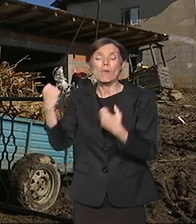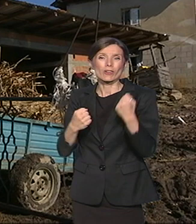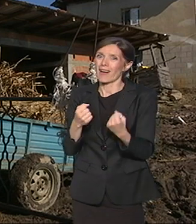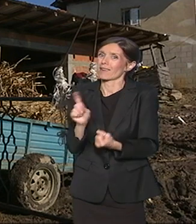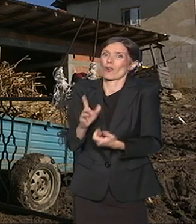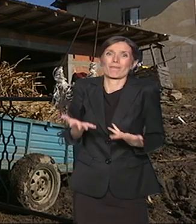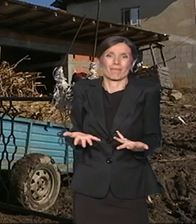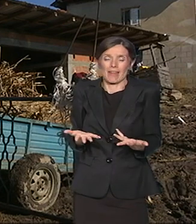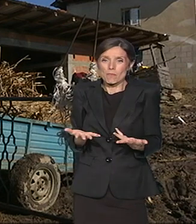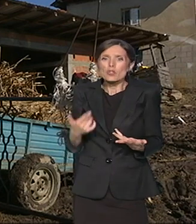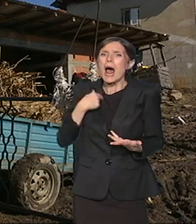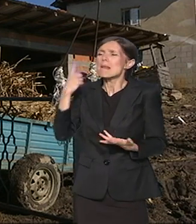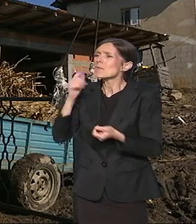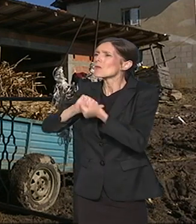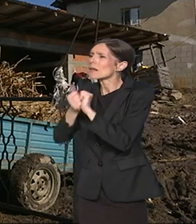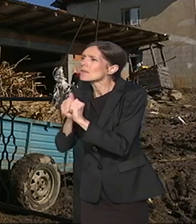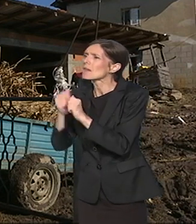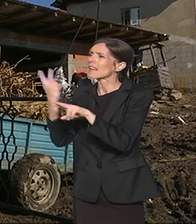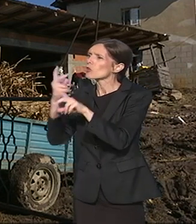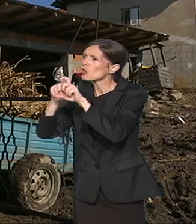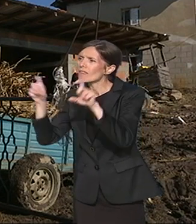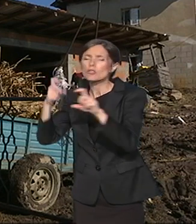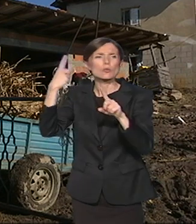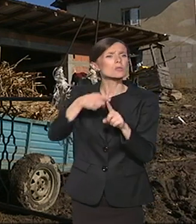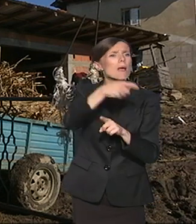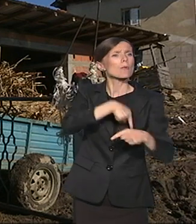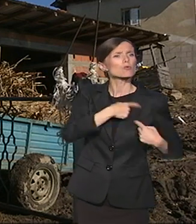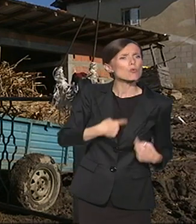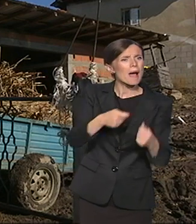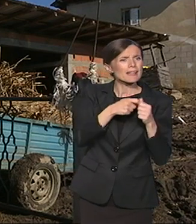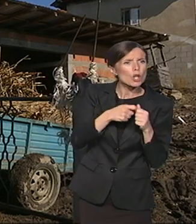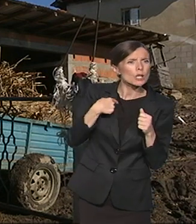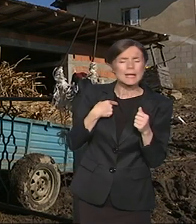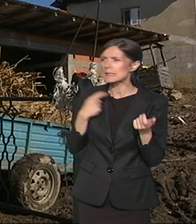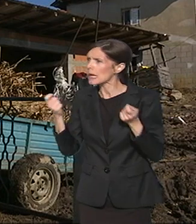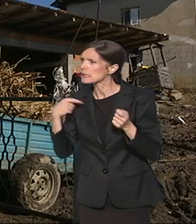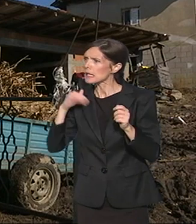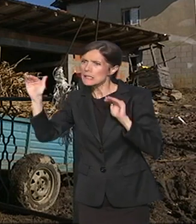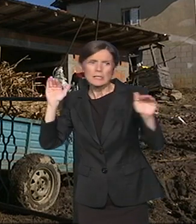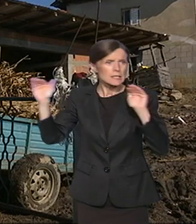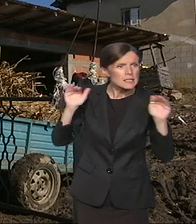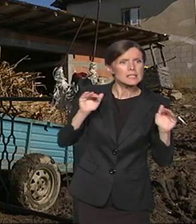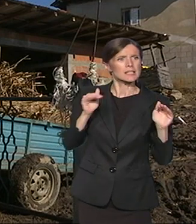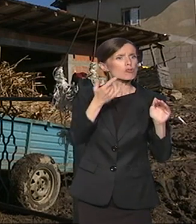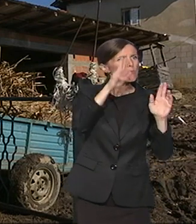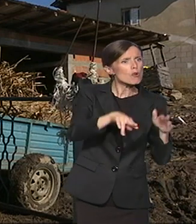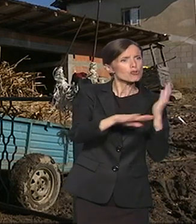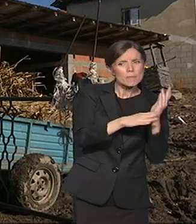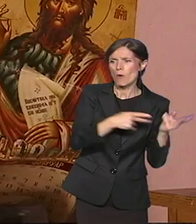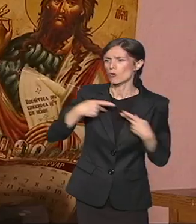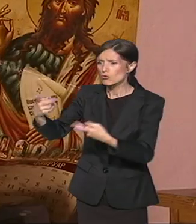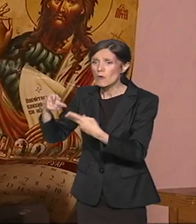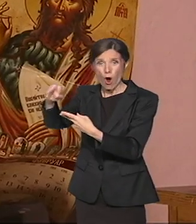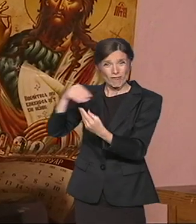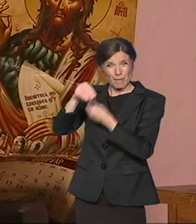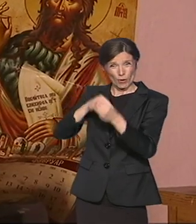institucijama i drugim humanitarnim organizacijama koordiniramo pomoć i ovoj i